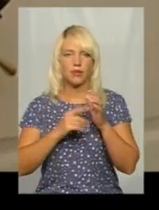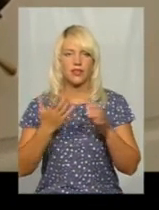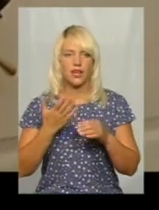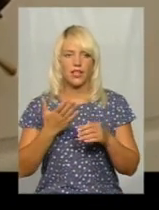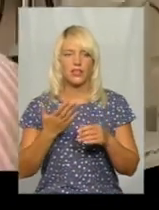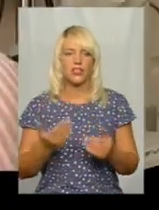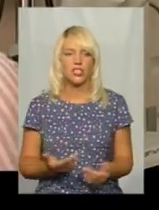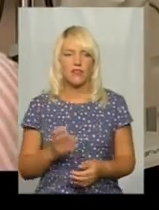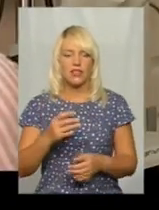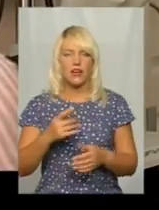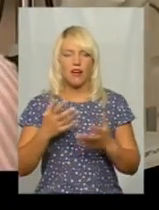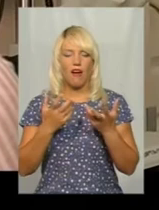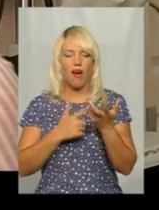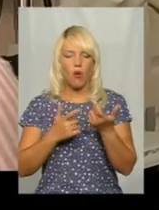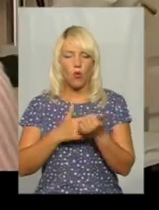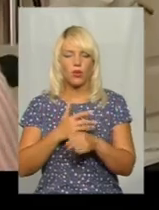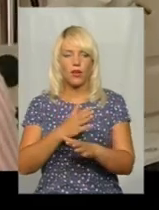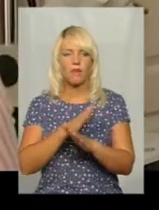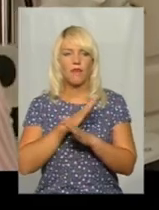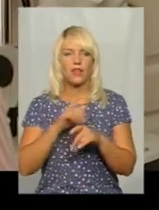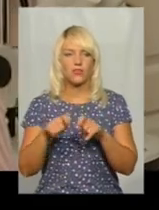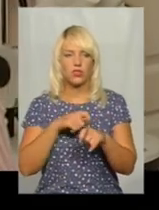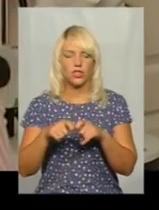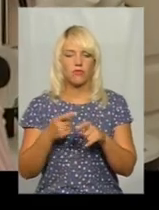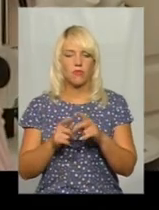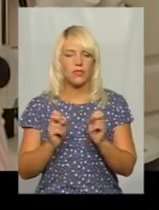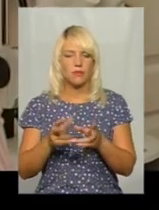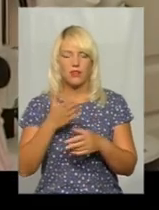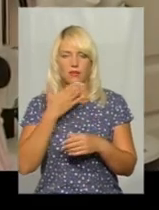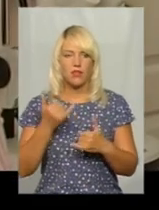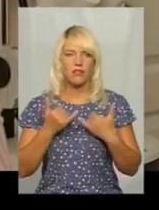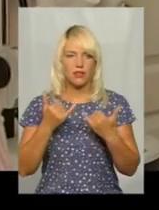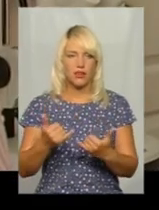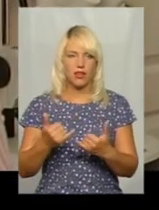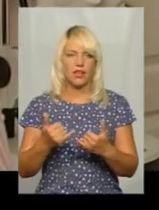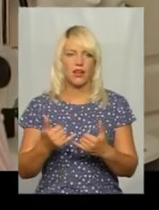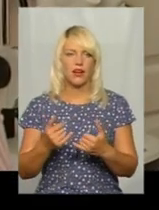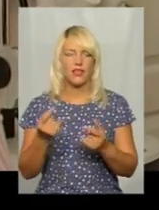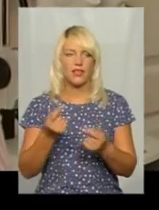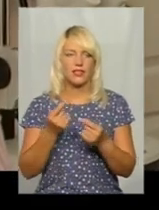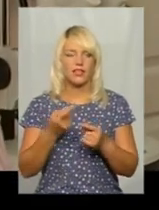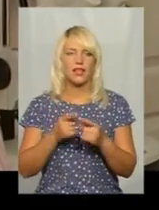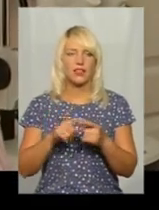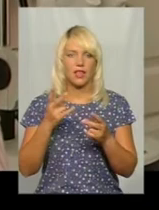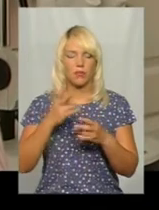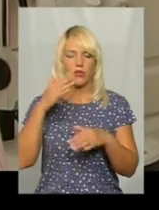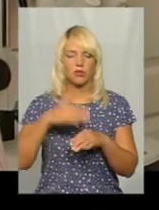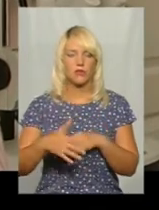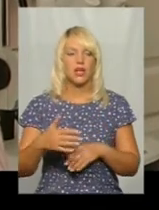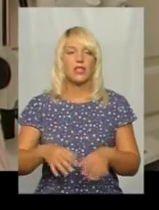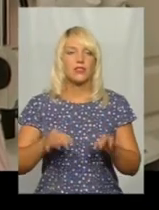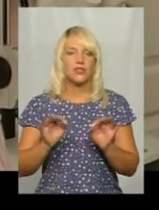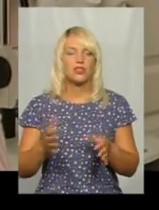мертвої тканини. Вони особливої небезпеки для насіння не несуть, і це необхідно також розуміти. Звичайно ж,